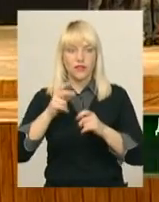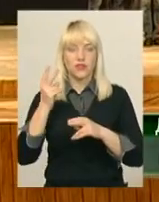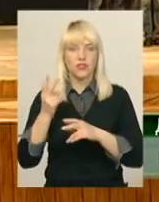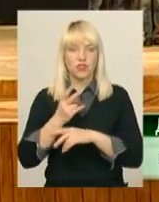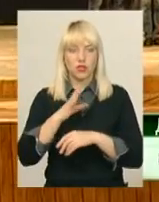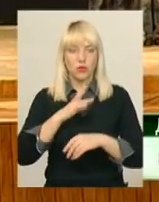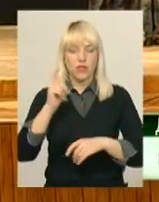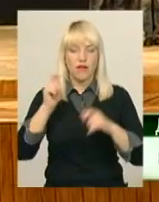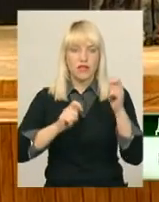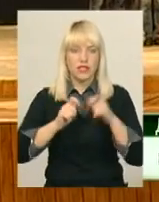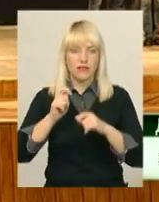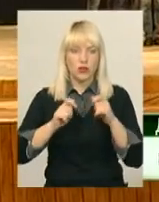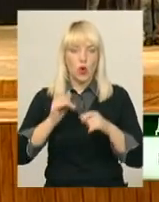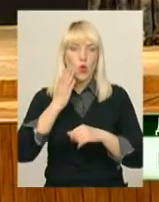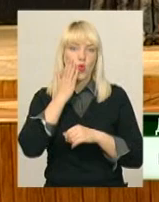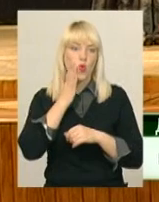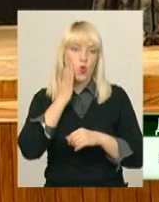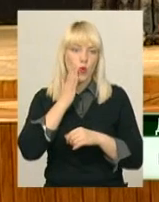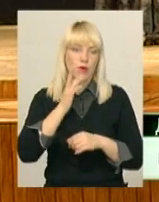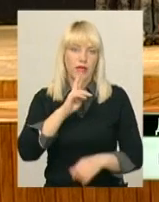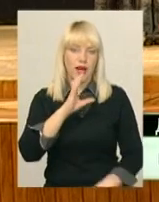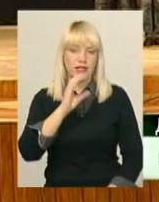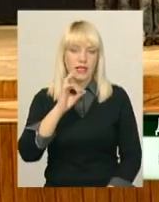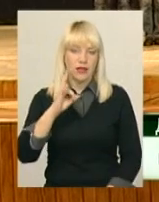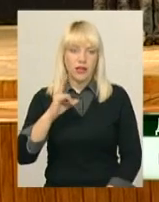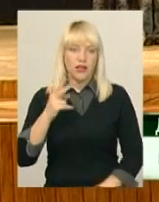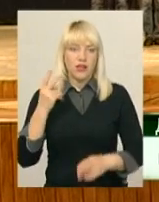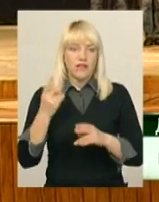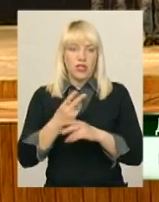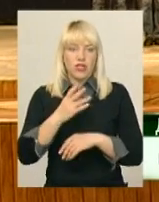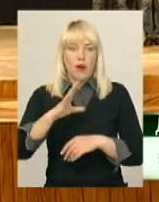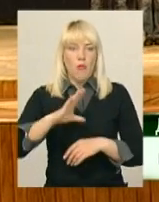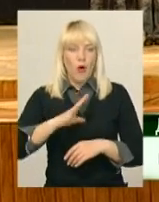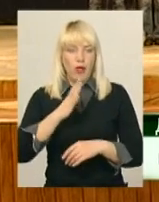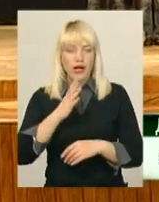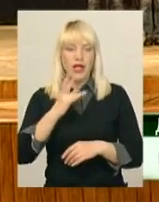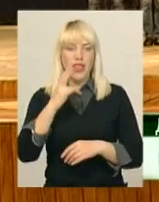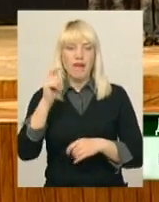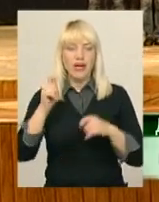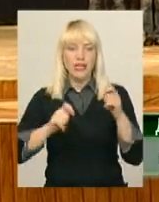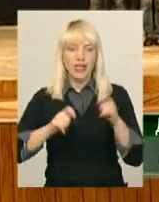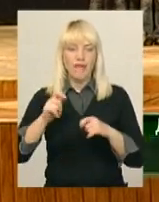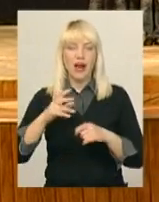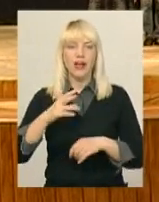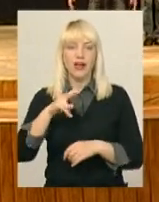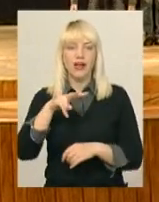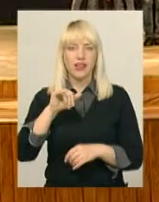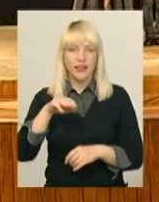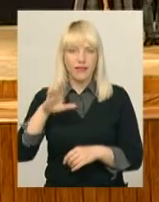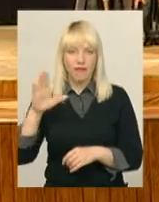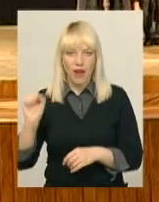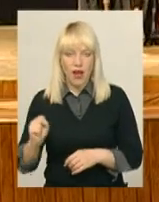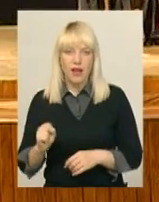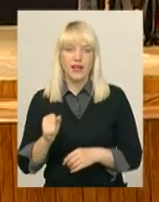на фестивалях в Румунії – це «Яси місто» та «Алба Юля». Двічі були на фестивалях в Литві, одного